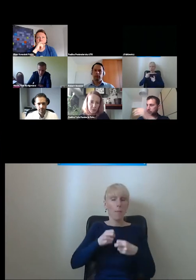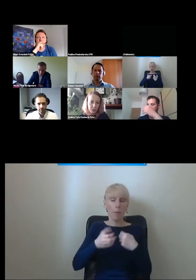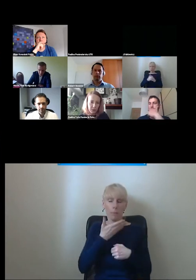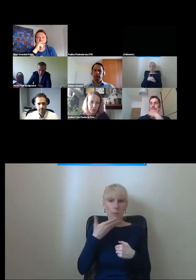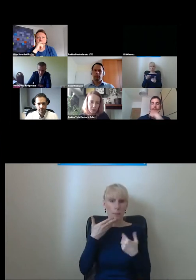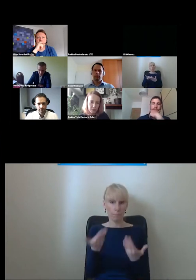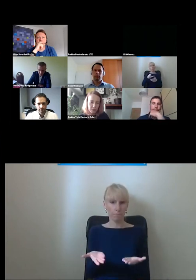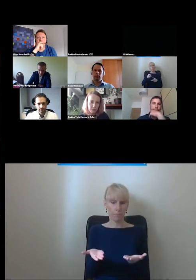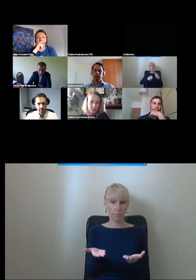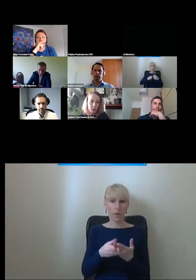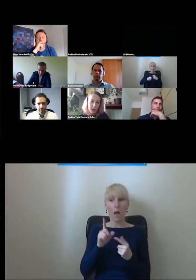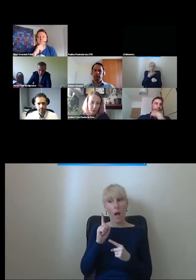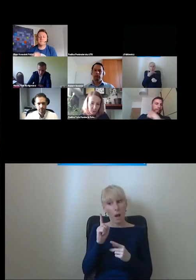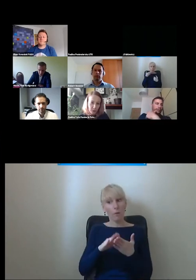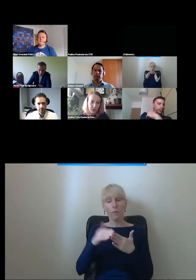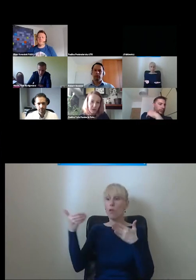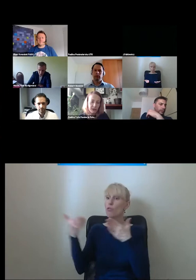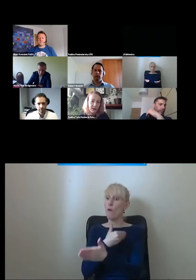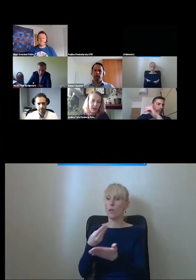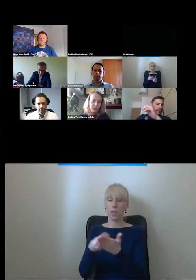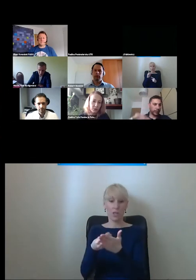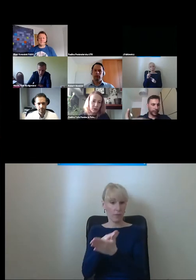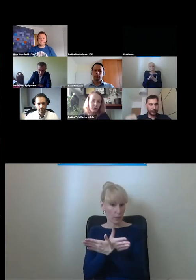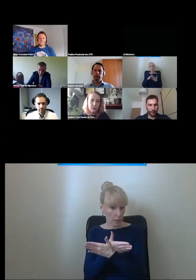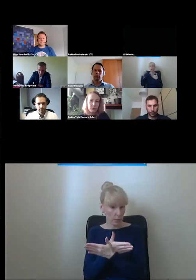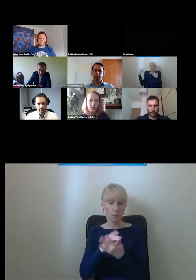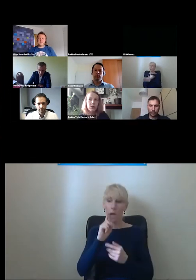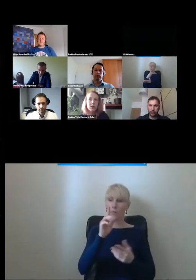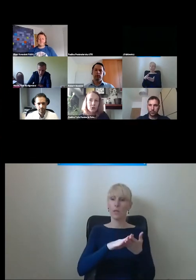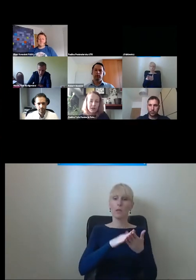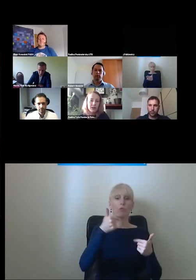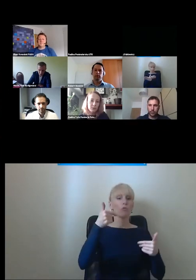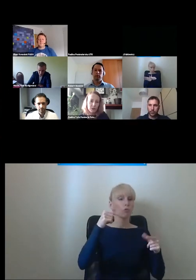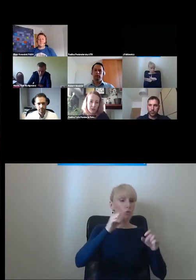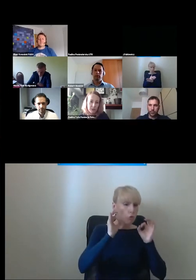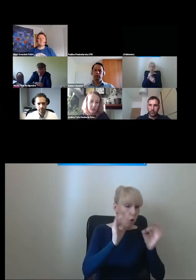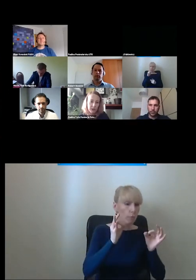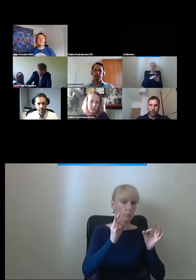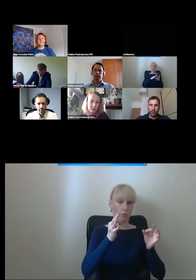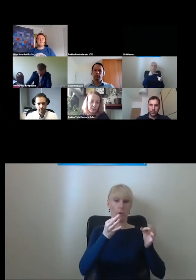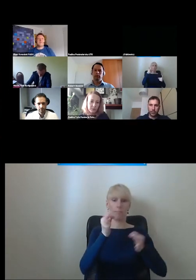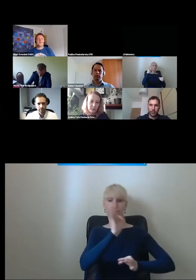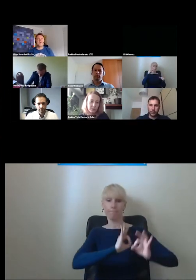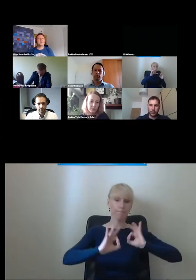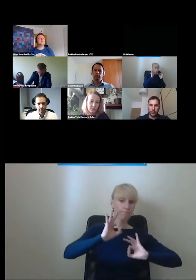nie ma z tym problemu. Przynajmniej w nowych inwestycjach, albo tych, które są rzetelnie modernizowane.